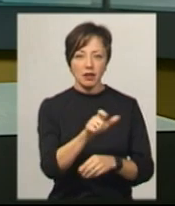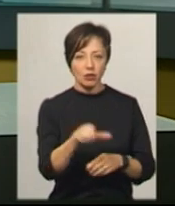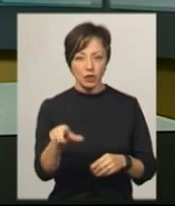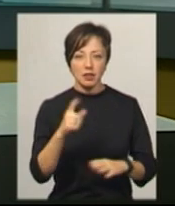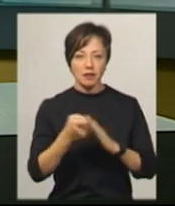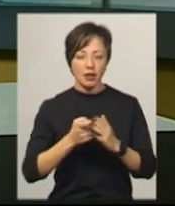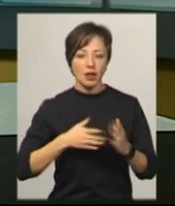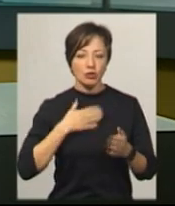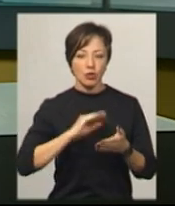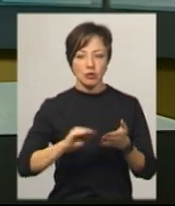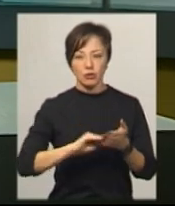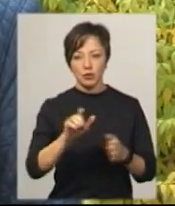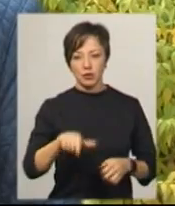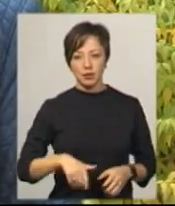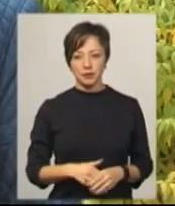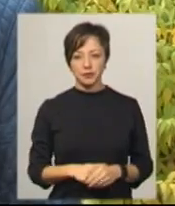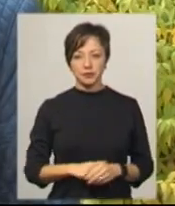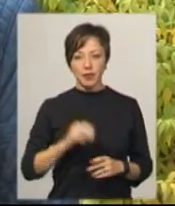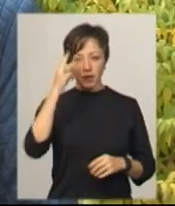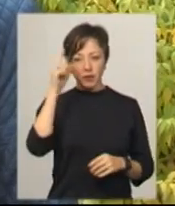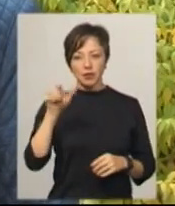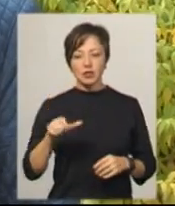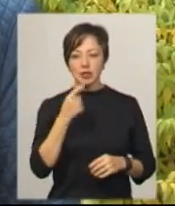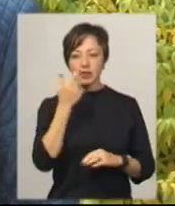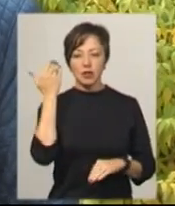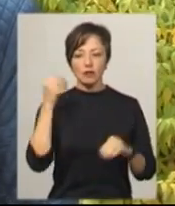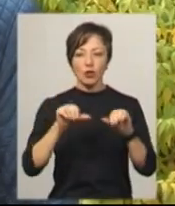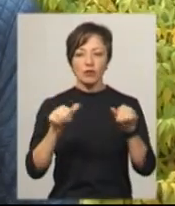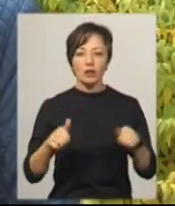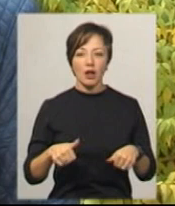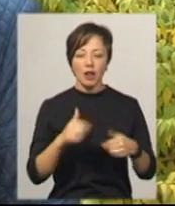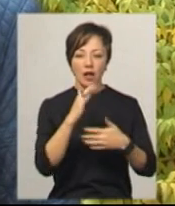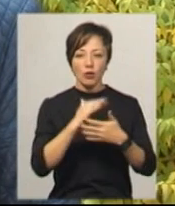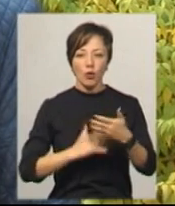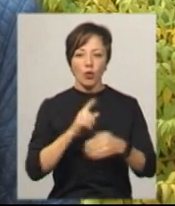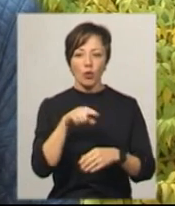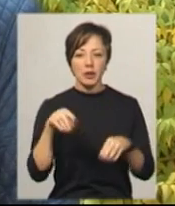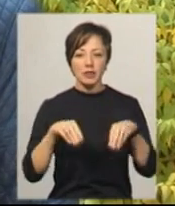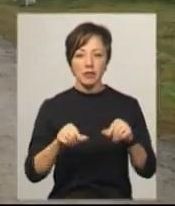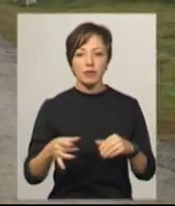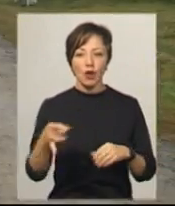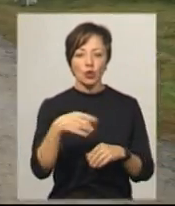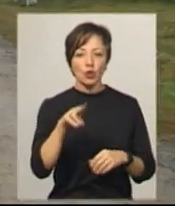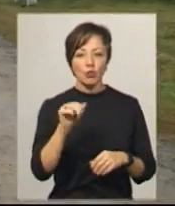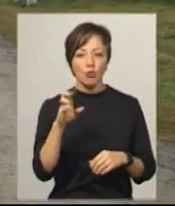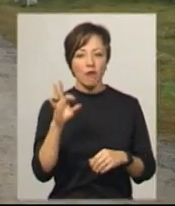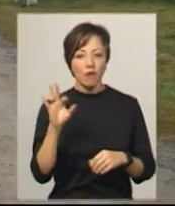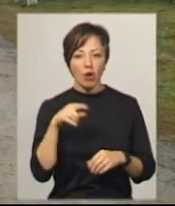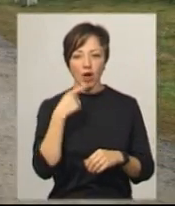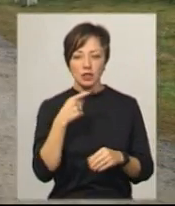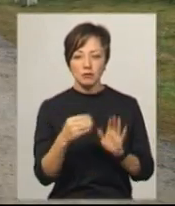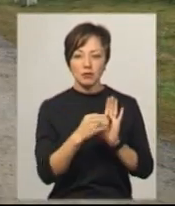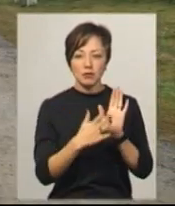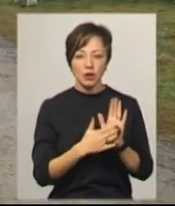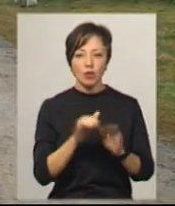дізнавалась Леся Боровець. Майлічанка Галина нещоданно оформляла кадастровий номер на землю, що у мікрорайоні Дубове. Каже, для його